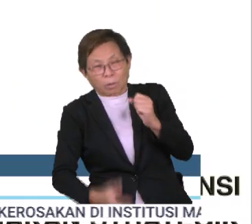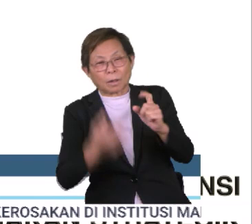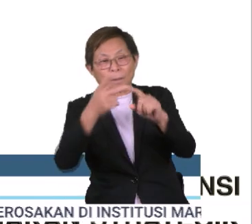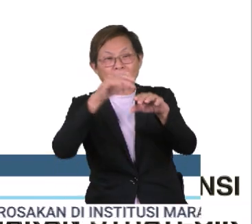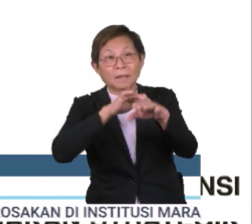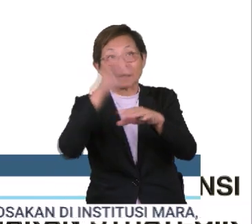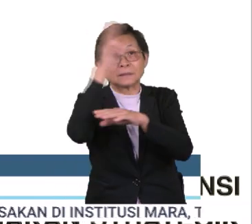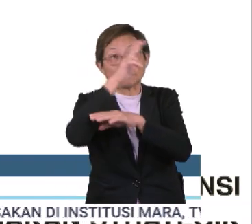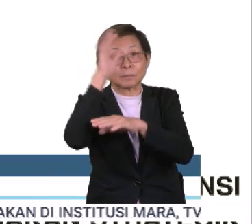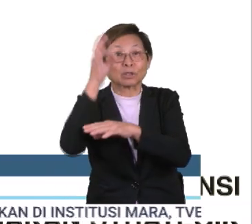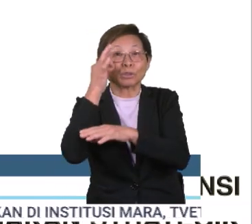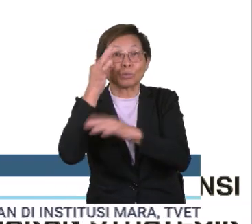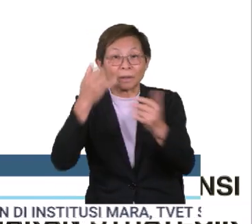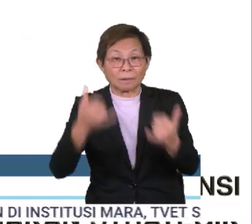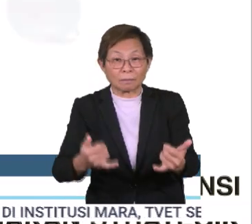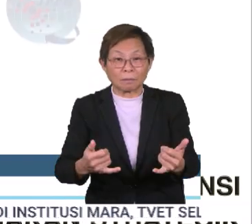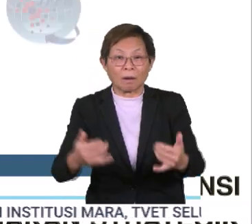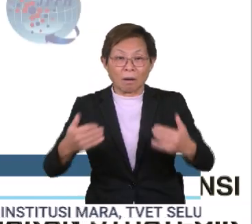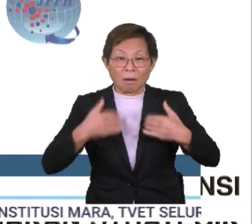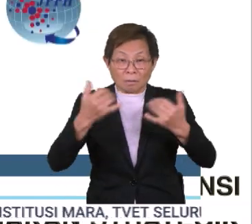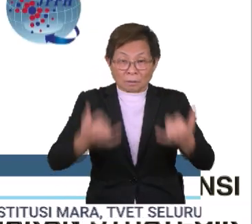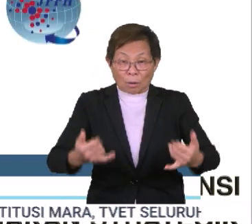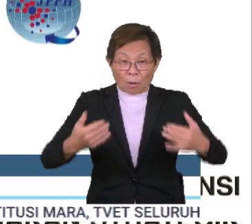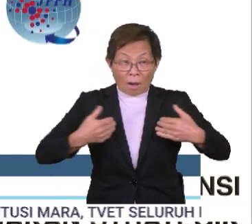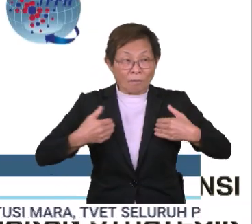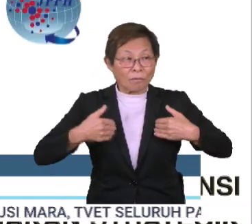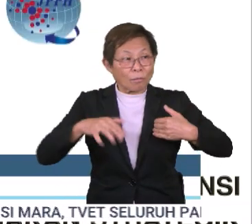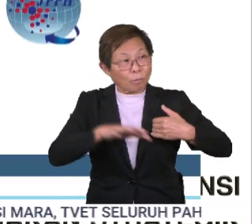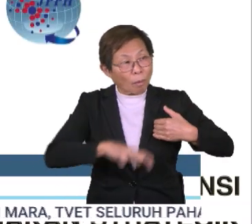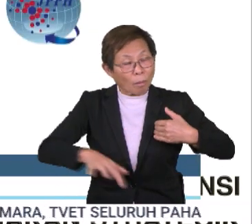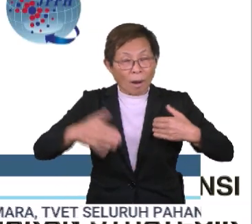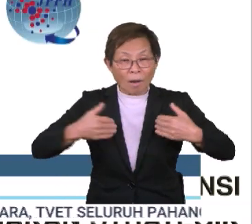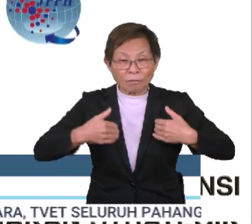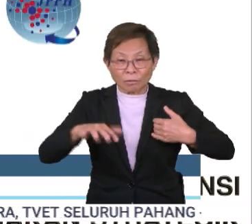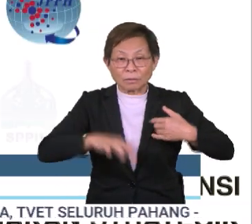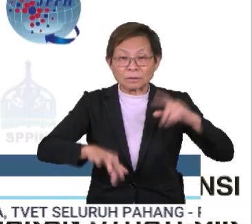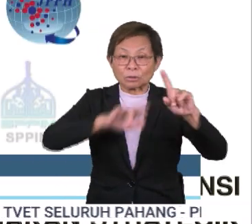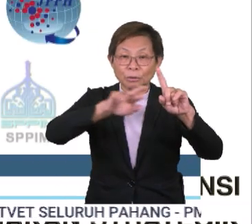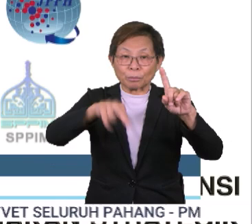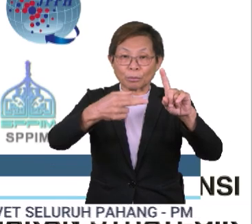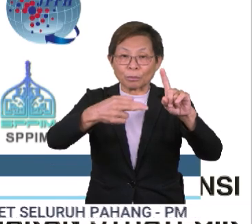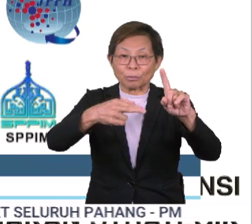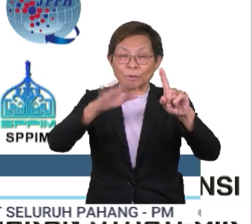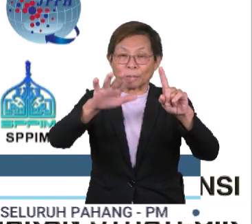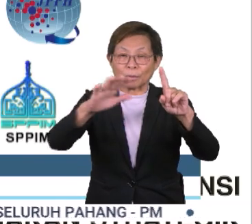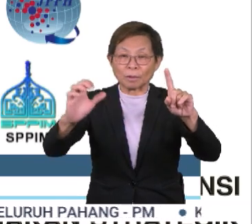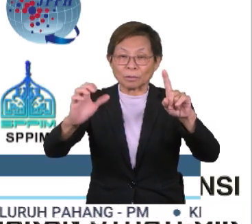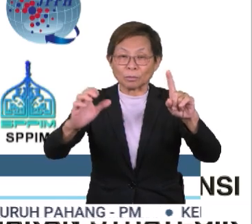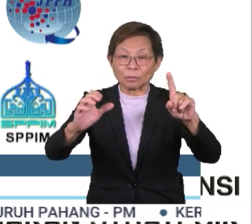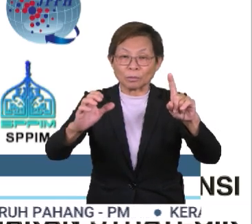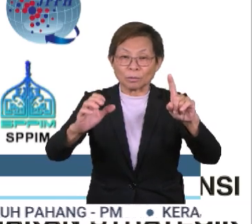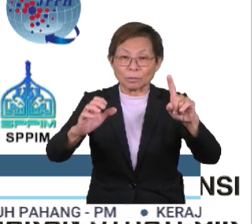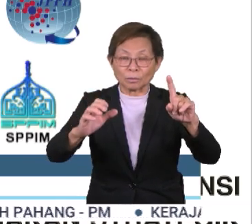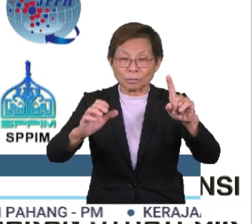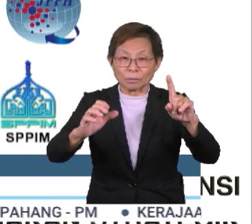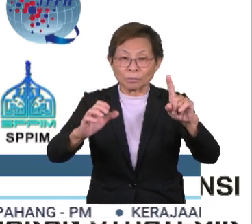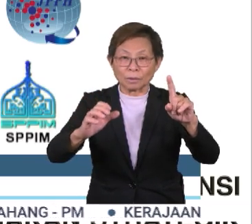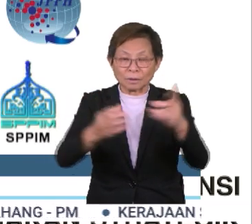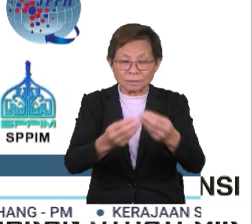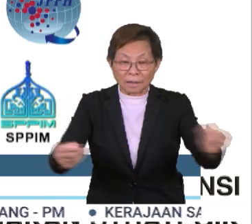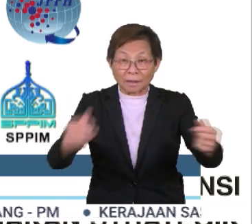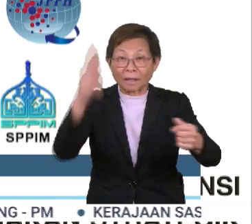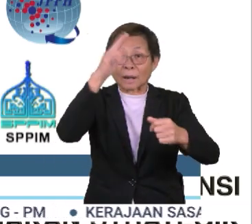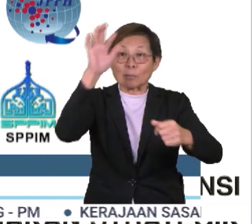Pada masa ini terdapat kira-kira 1,500 tanah-tanah kerajaan persekutuan